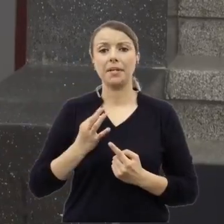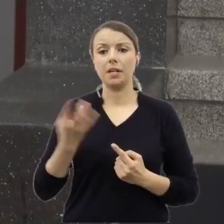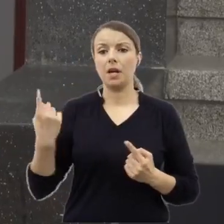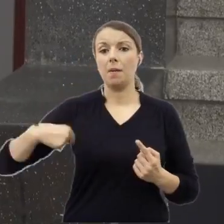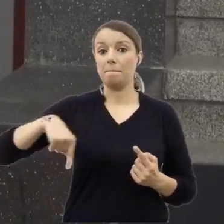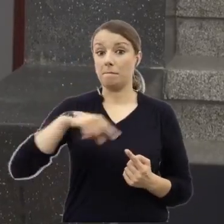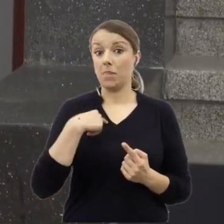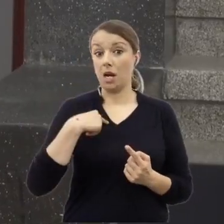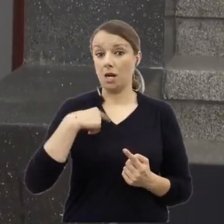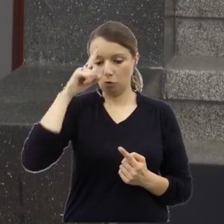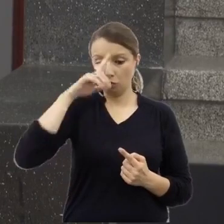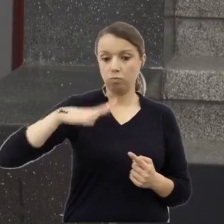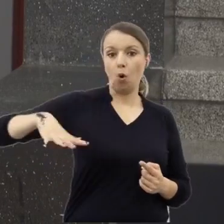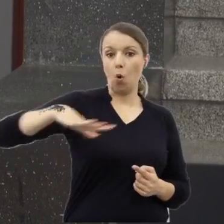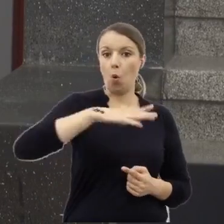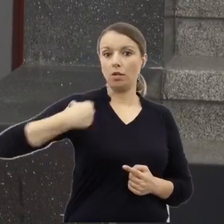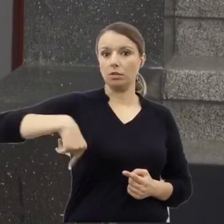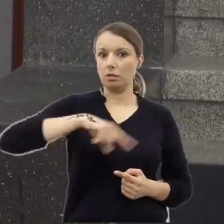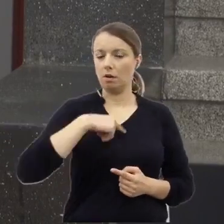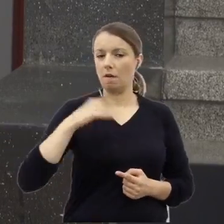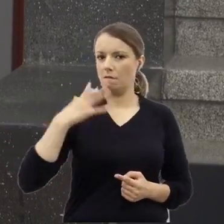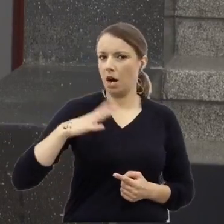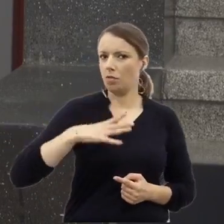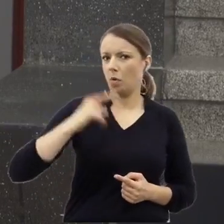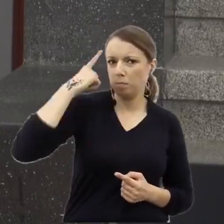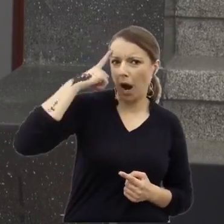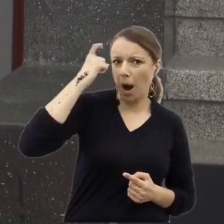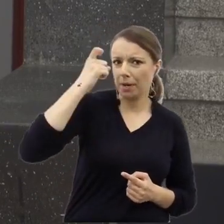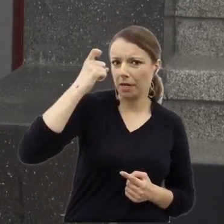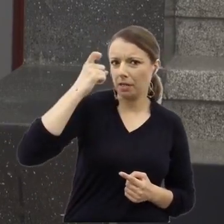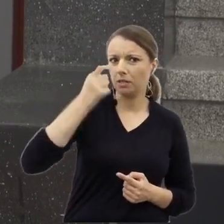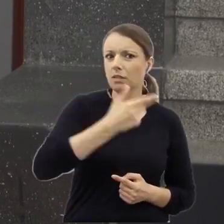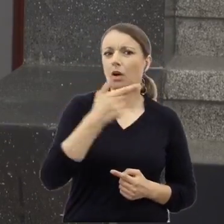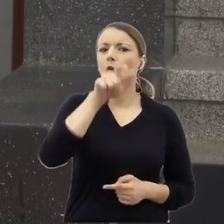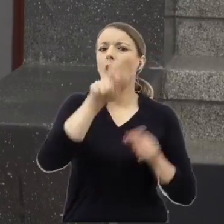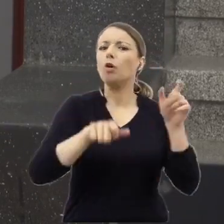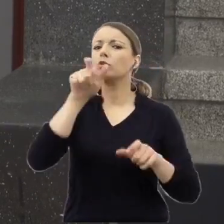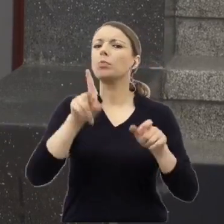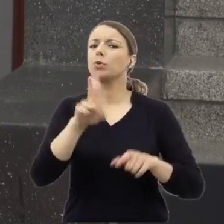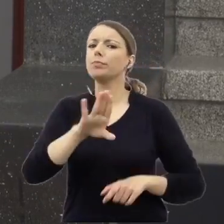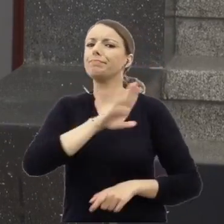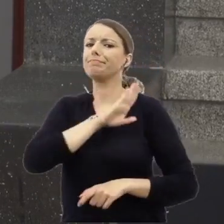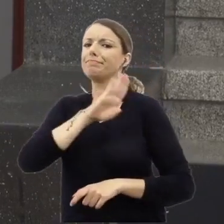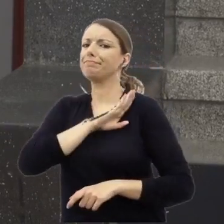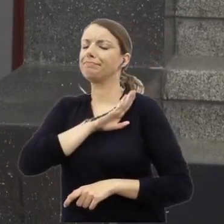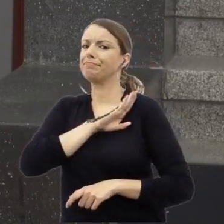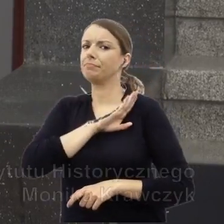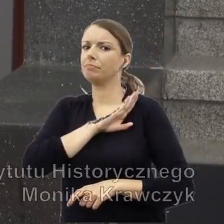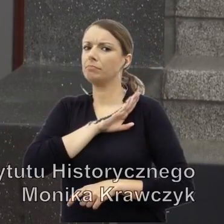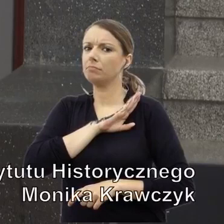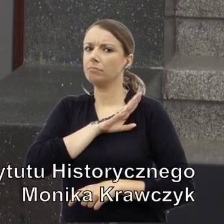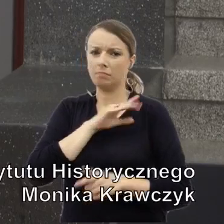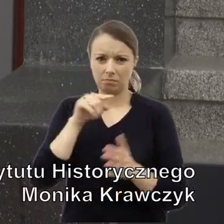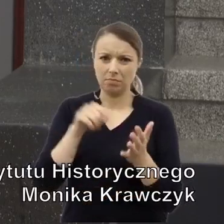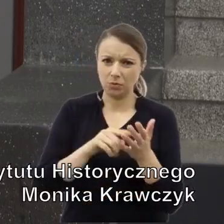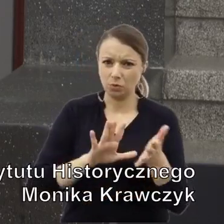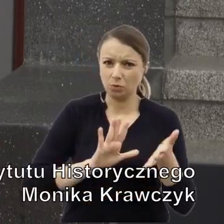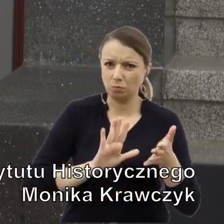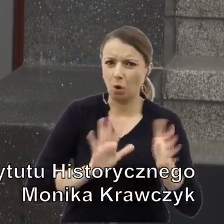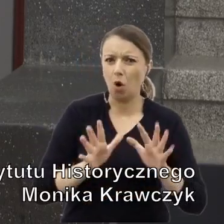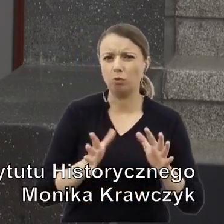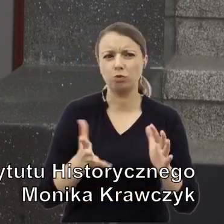pamiętać o ofiarach, które zginęły w taki sposób